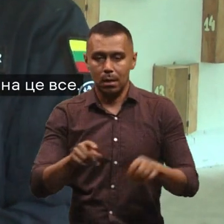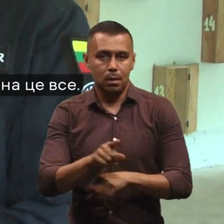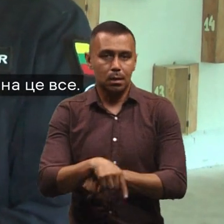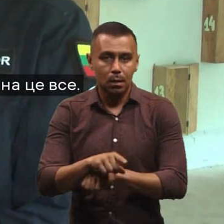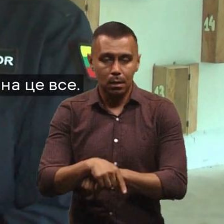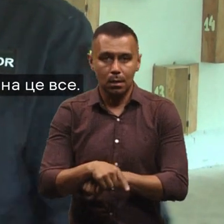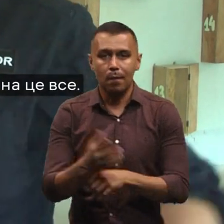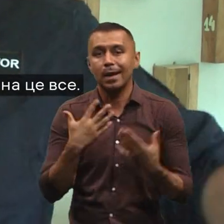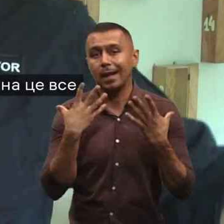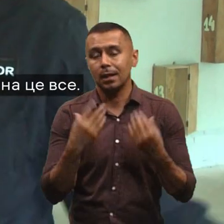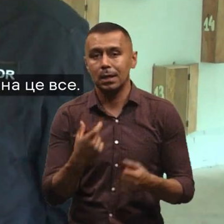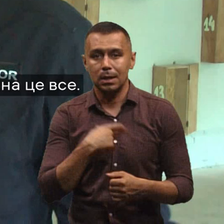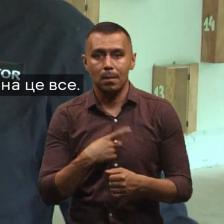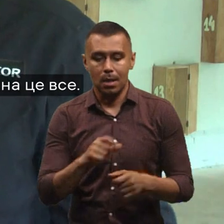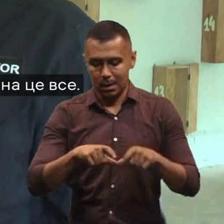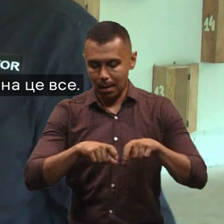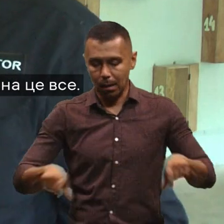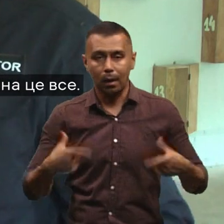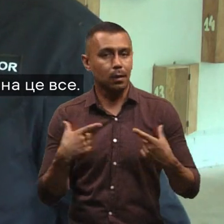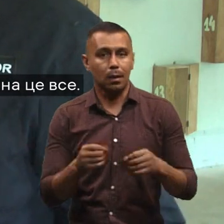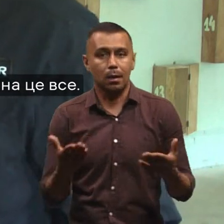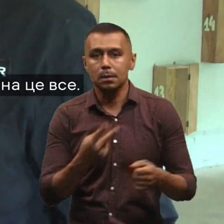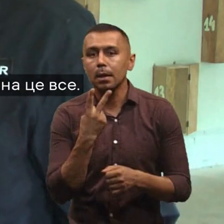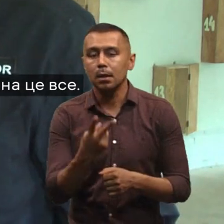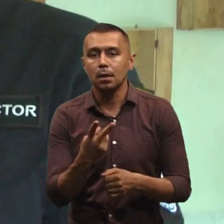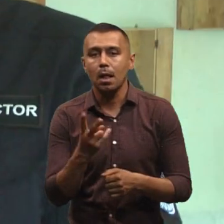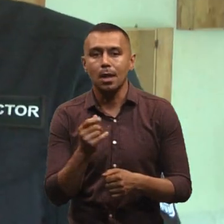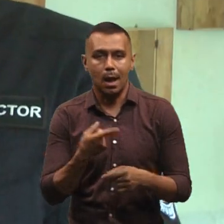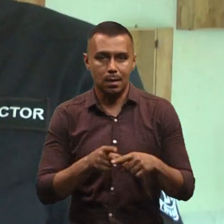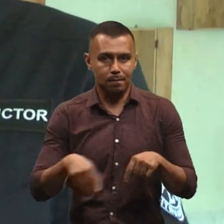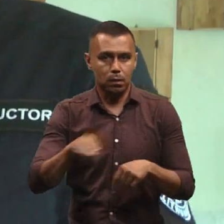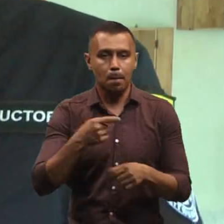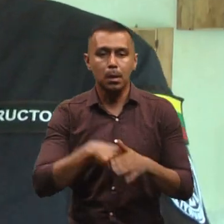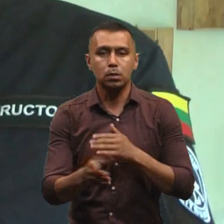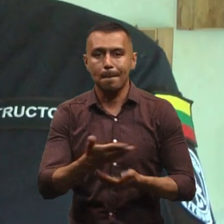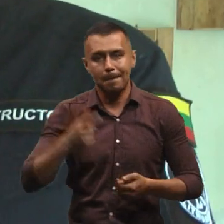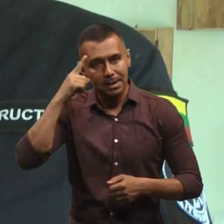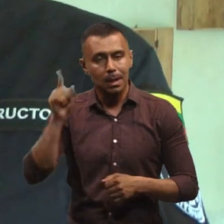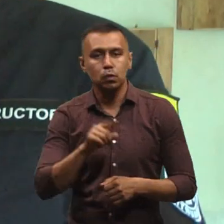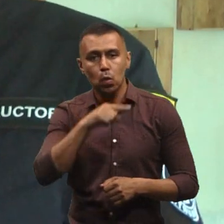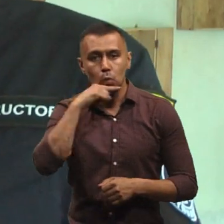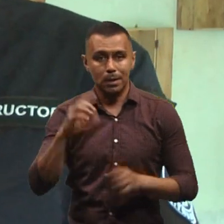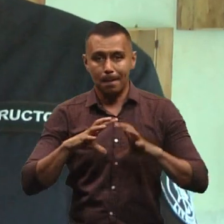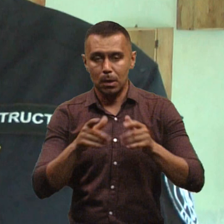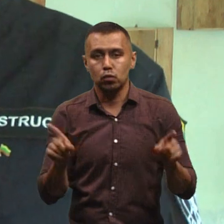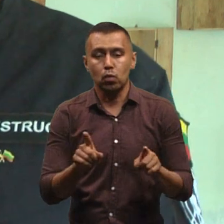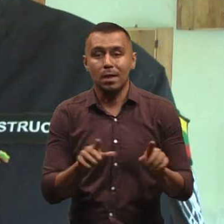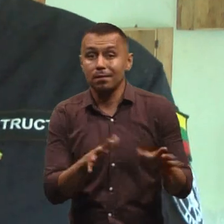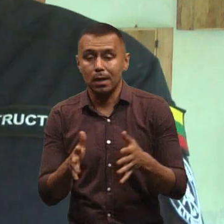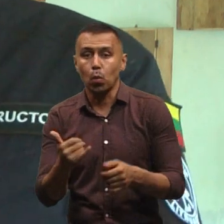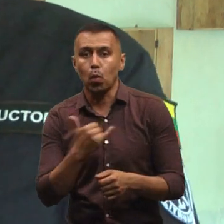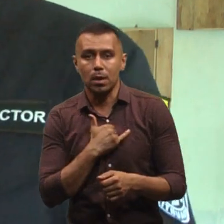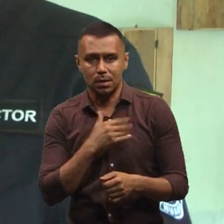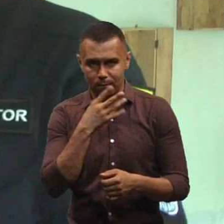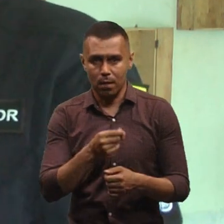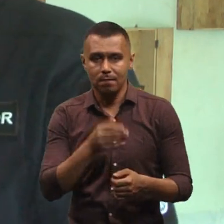вихідні себе на скам'яці і дивитися на це все. Тому що ми знаємо, що російський мір, що творив він у нас в